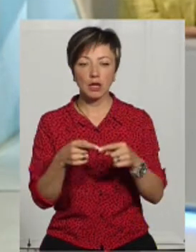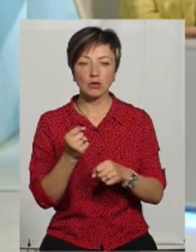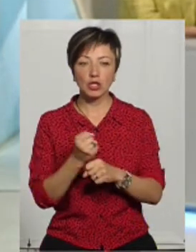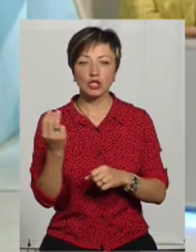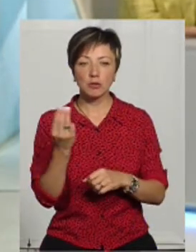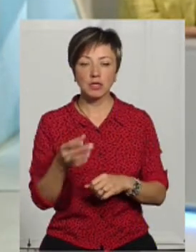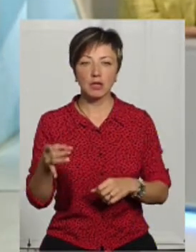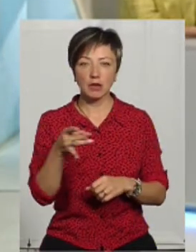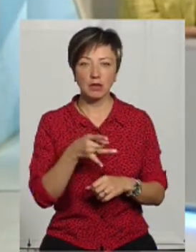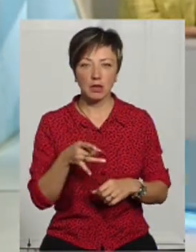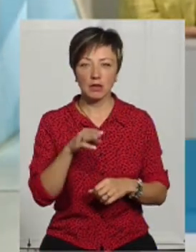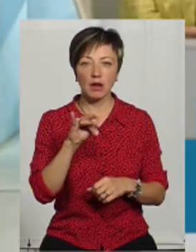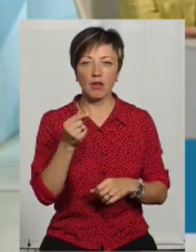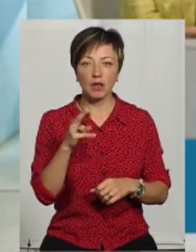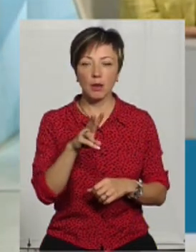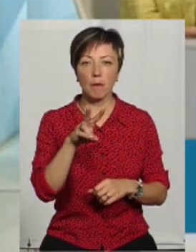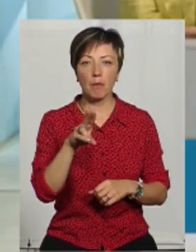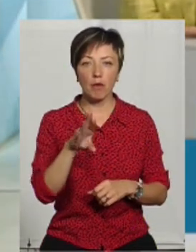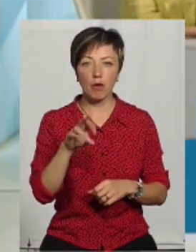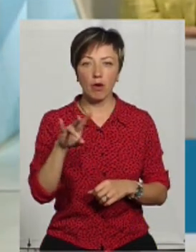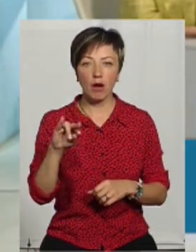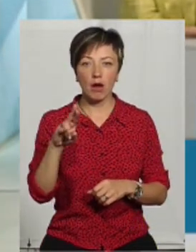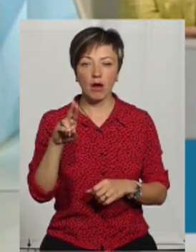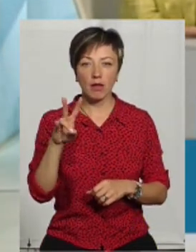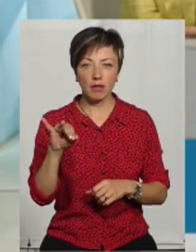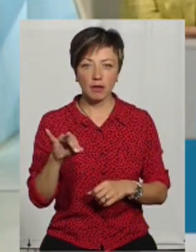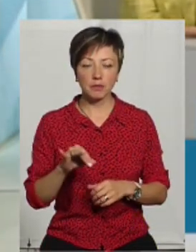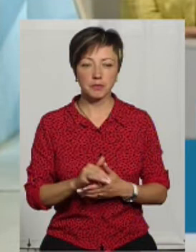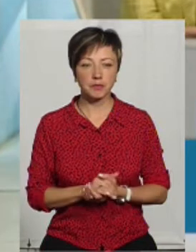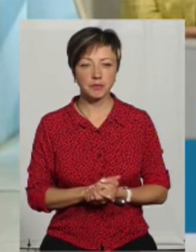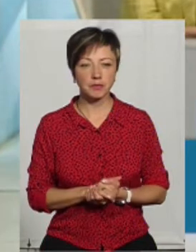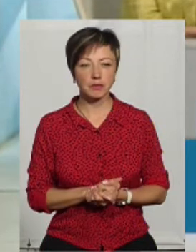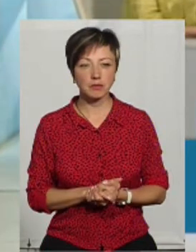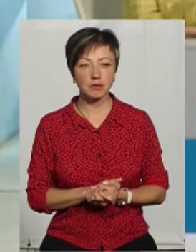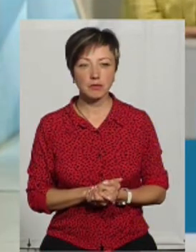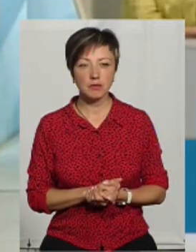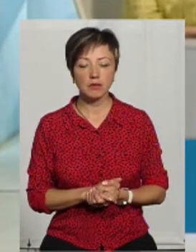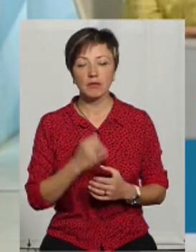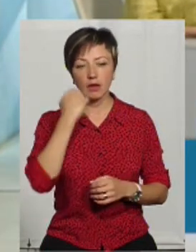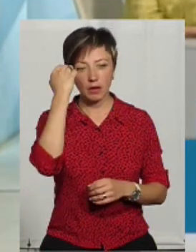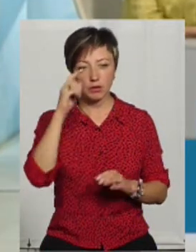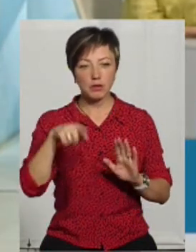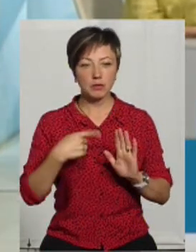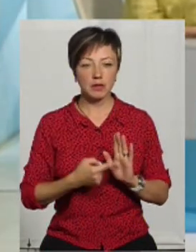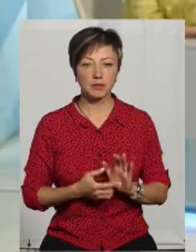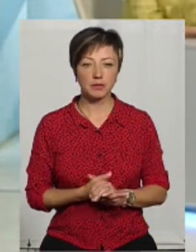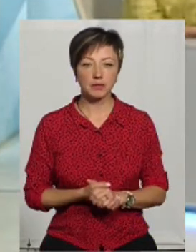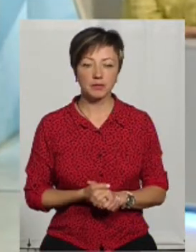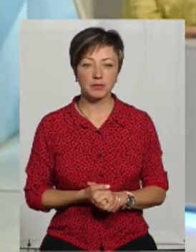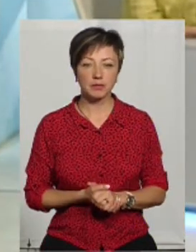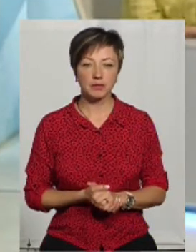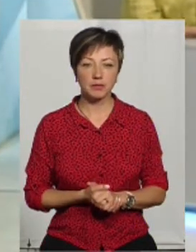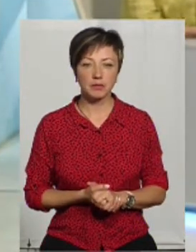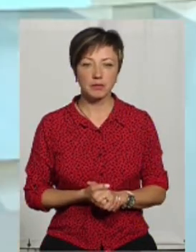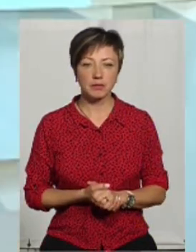зроблено. Шепетівський район, Травлин, Поляни і... Травлин, Поляни, да. Хролів. Дякуємо вам. Дякую за